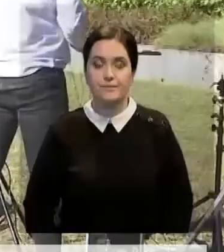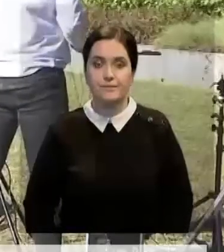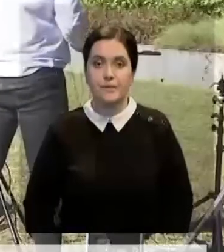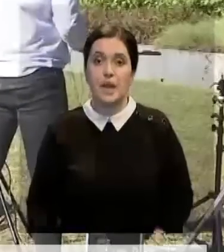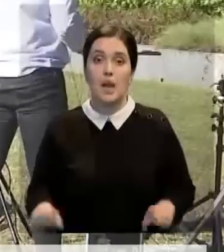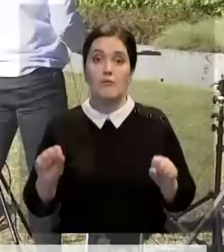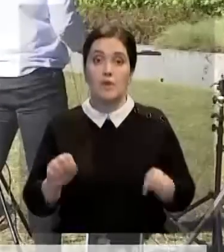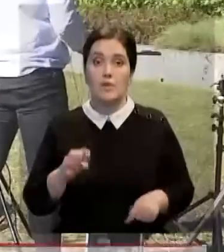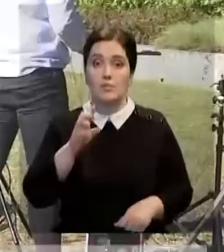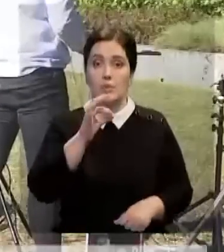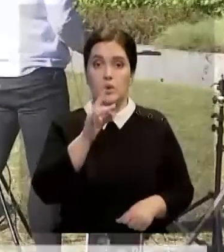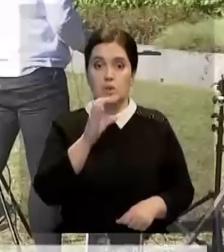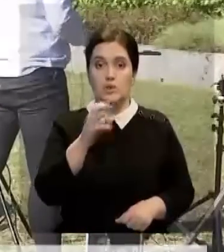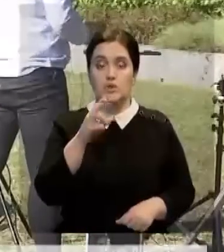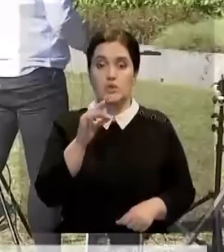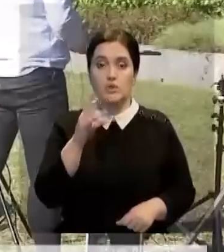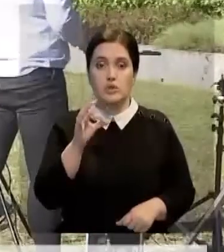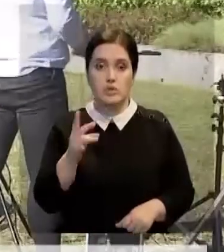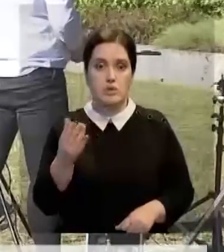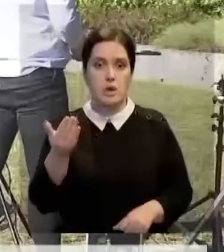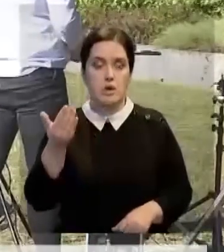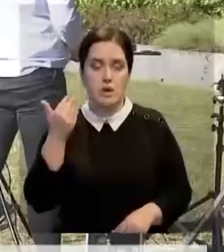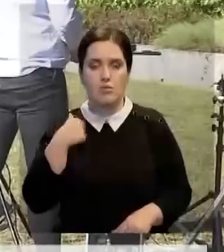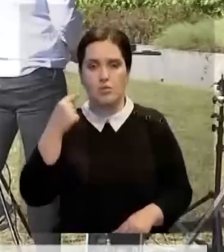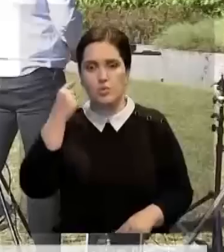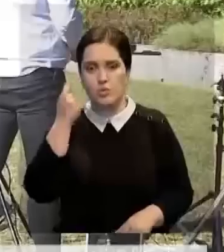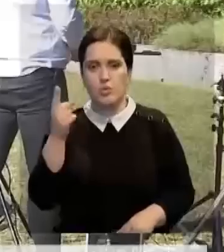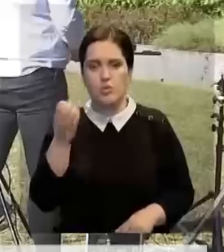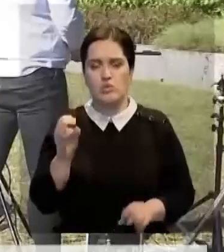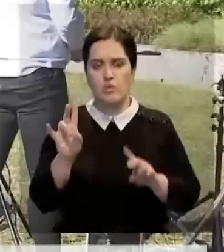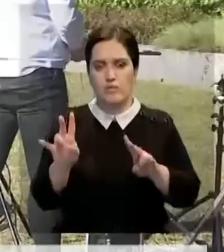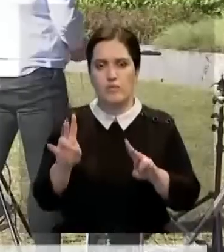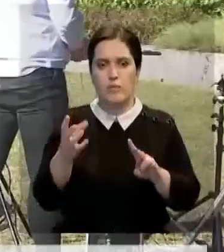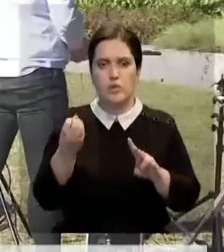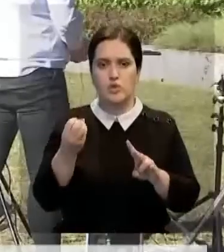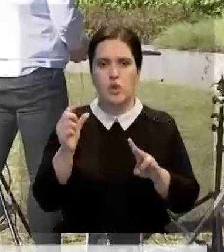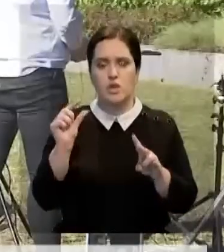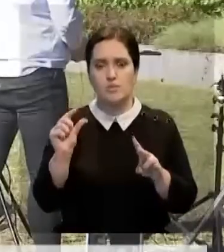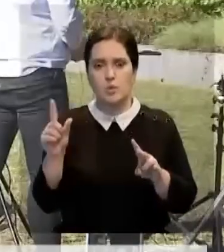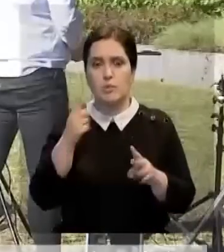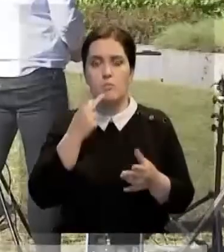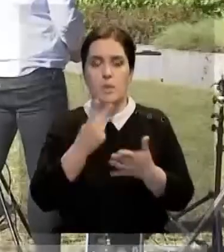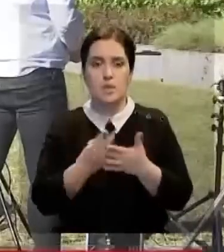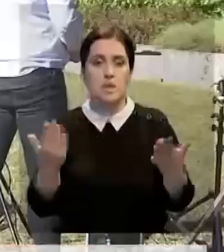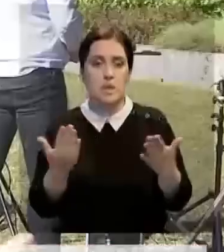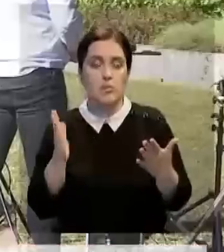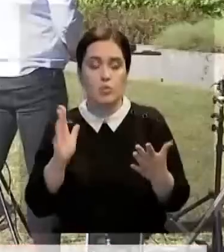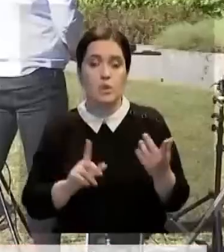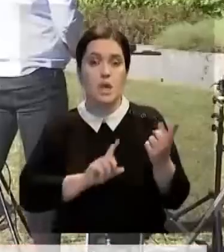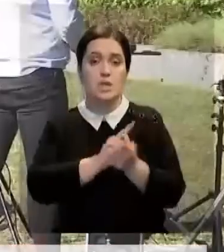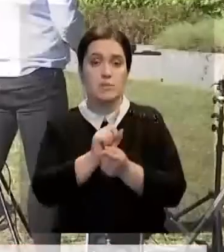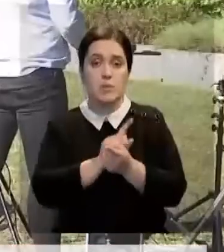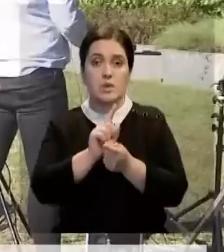Возможно, Борис Джонсон ушел раньше, чем многие из нас думали. Мы предполагали, что он продержится еще немного, чтобы посмотреть, какие будут изменения.